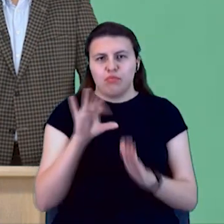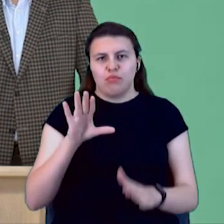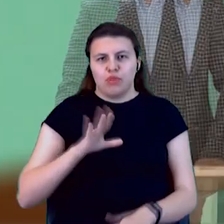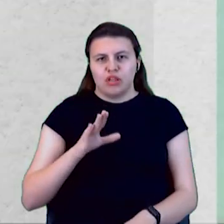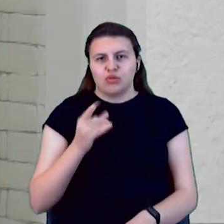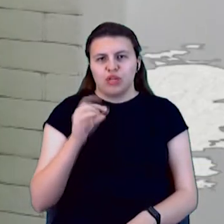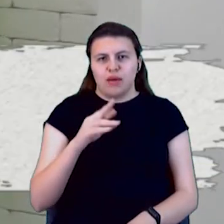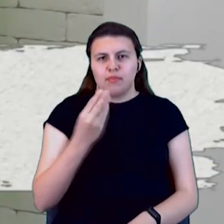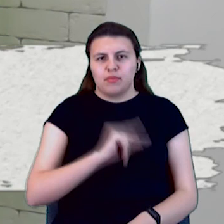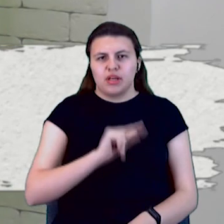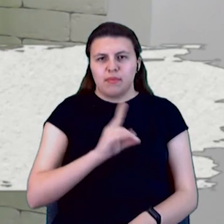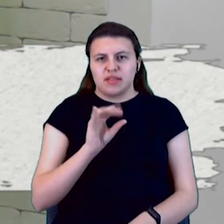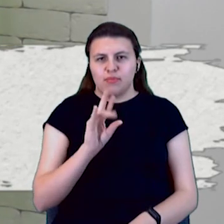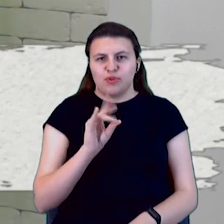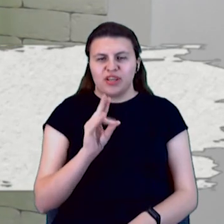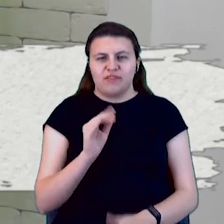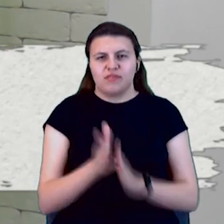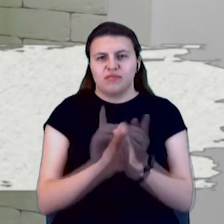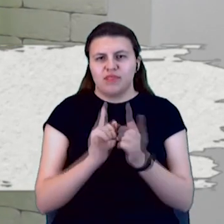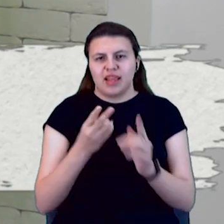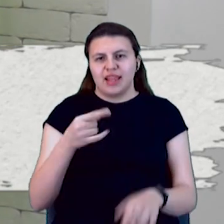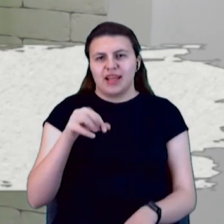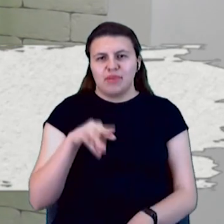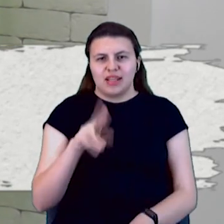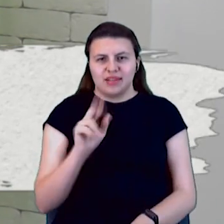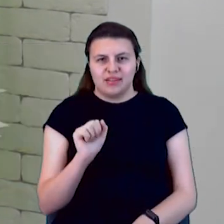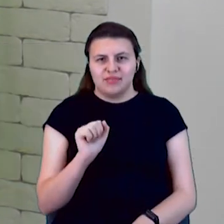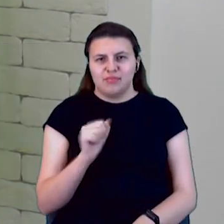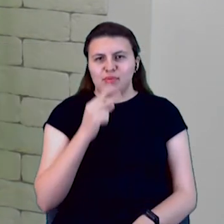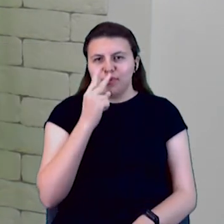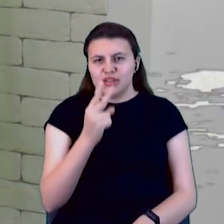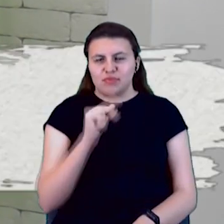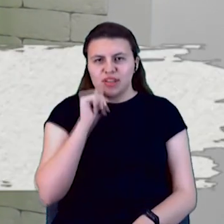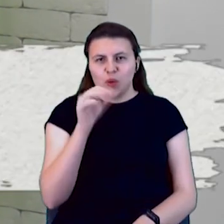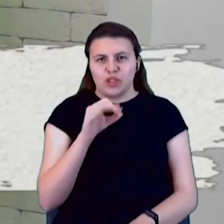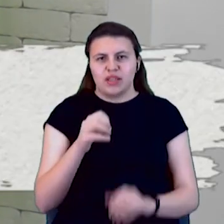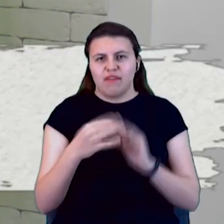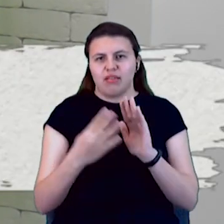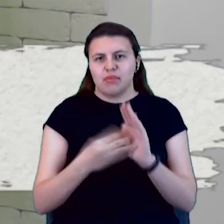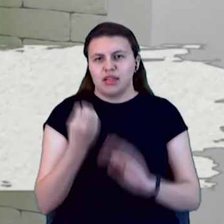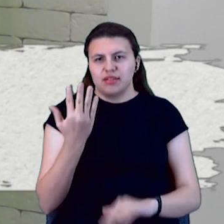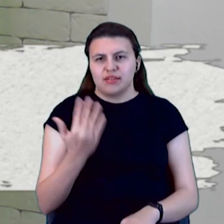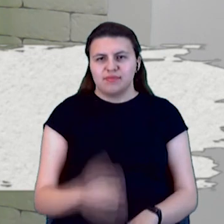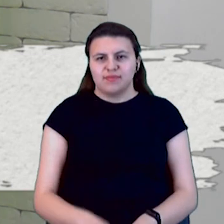Для вас працював Максим Бондарєв, жестову мову перекладав Наталія Маленка. Побачимось завтра о 19.15.